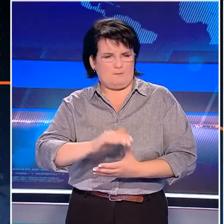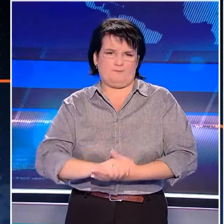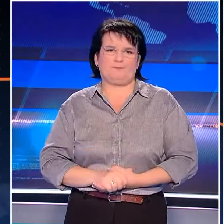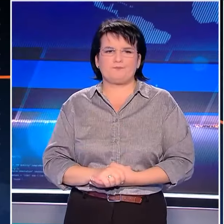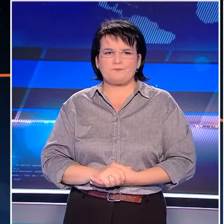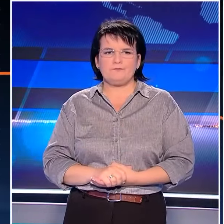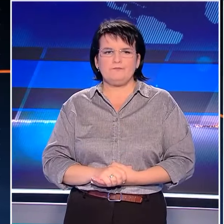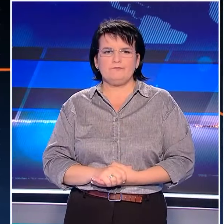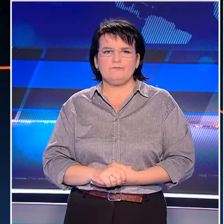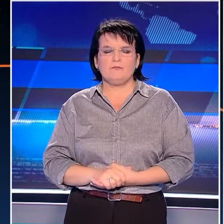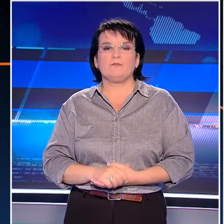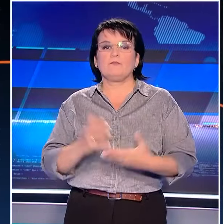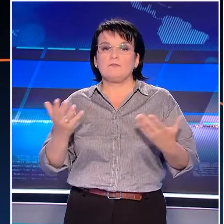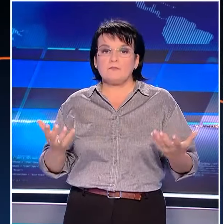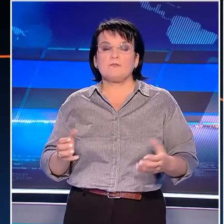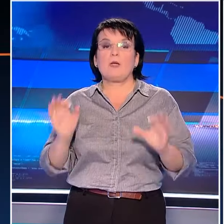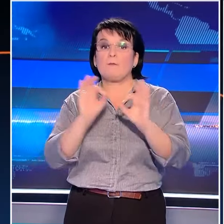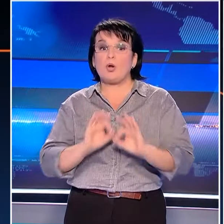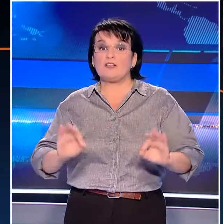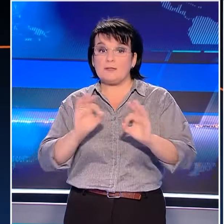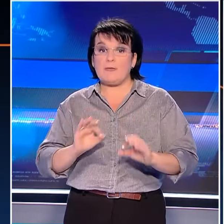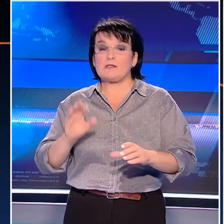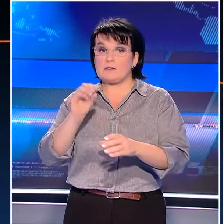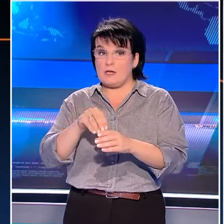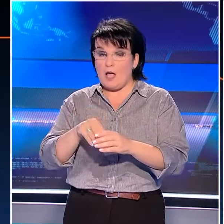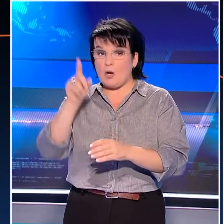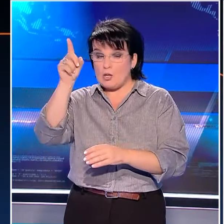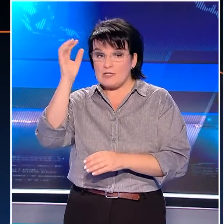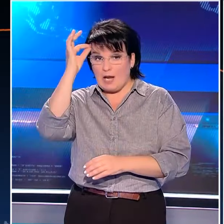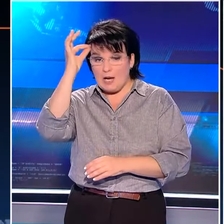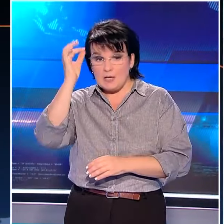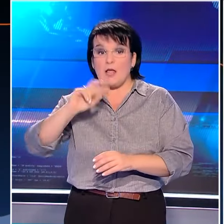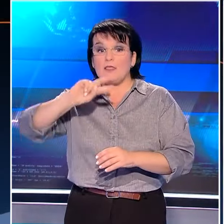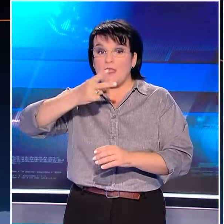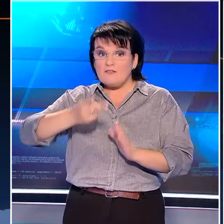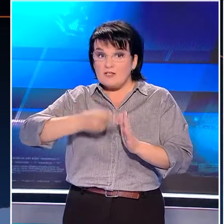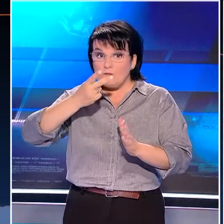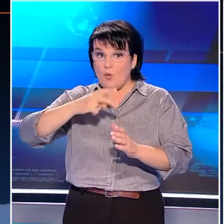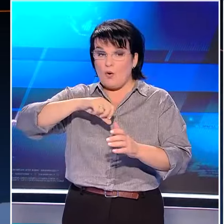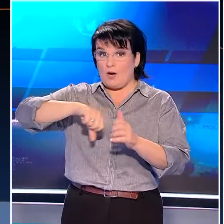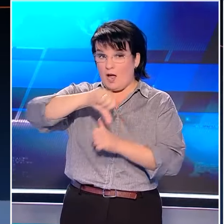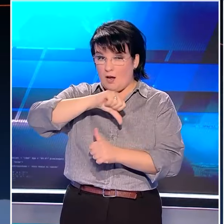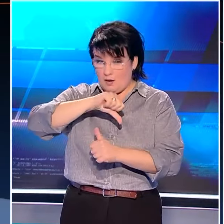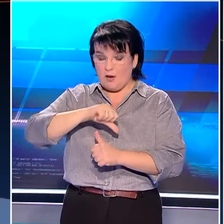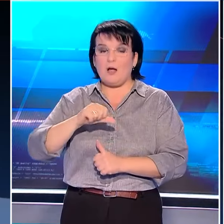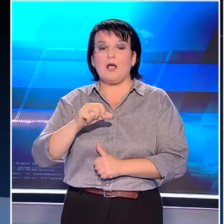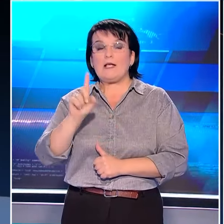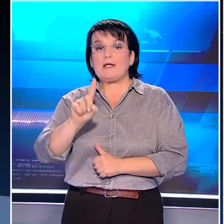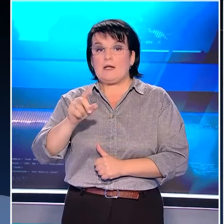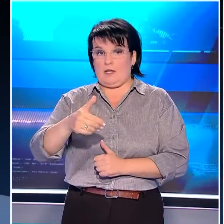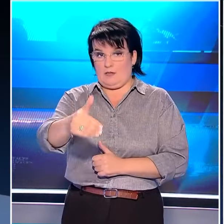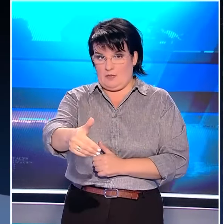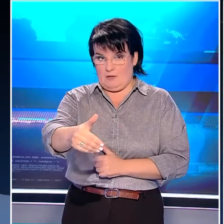Υψηλός παραμένει ο προεκλογικός πυρετός στη Γαλλία εν ώψη του δεύτερου γύρου των βουλευτικών εκλογών που θα διεξαχθούν την ερχόμενη